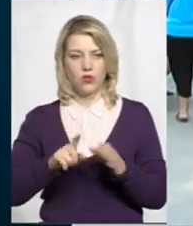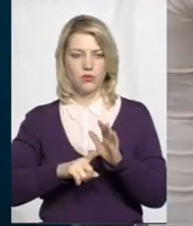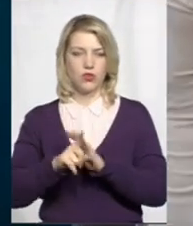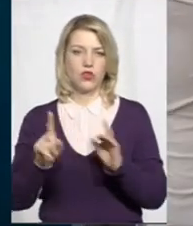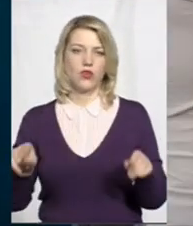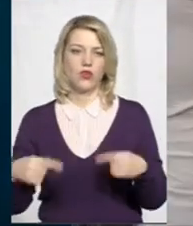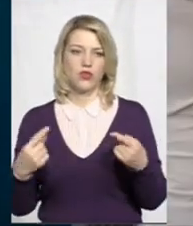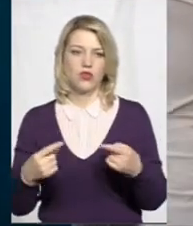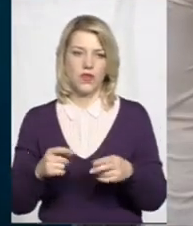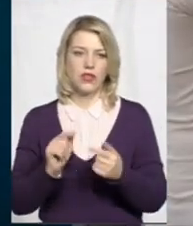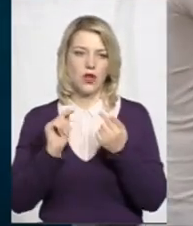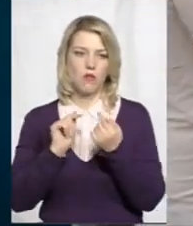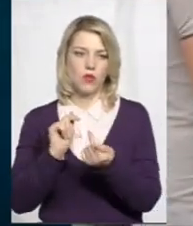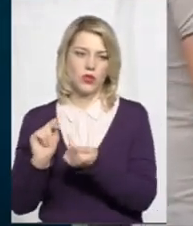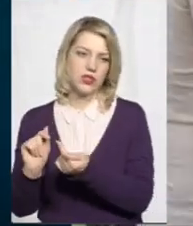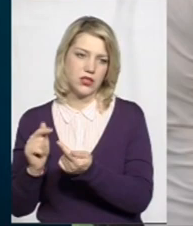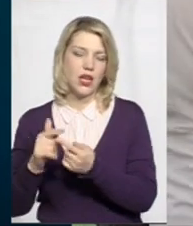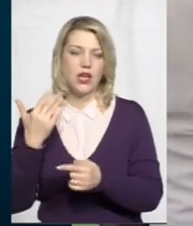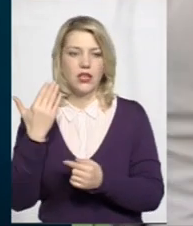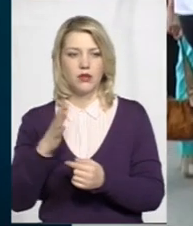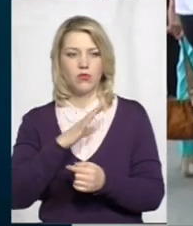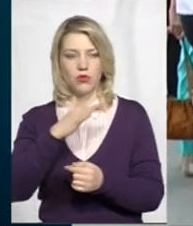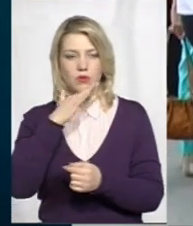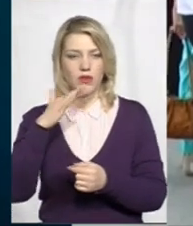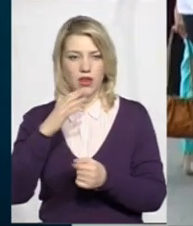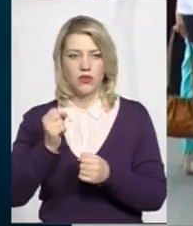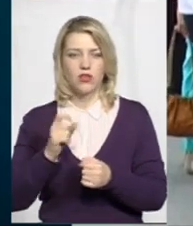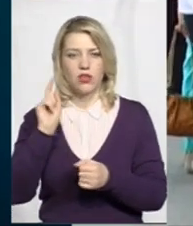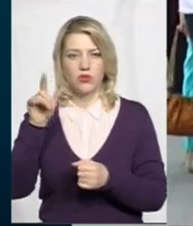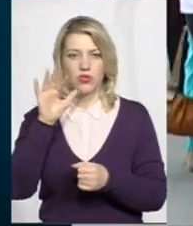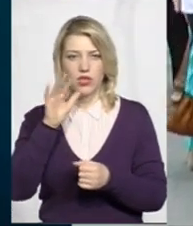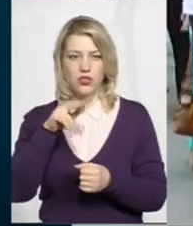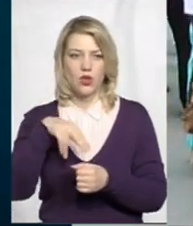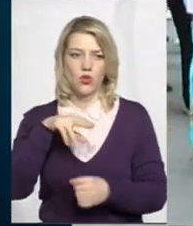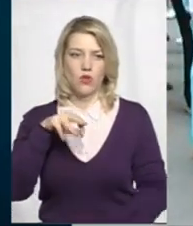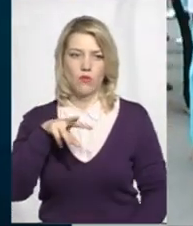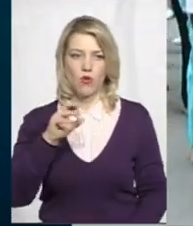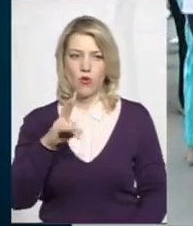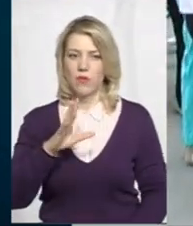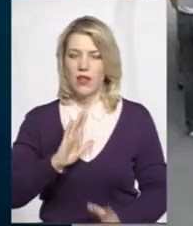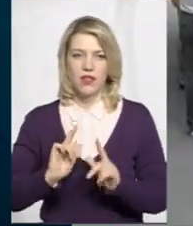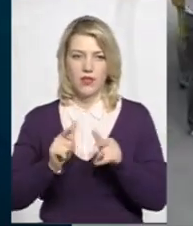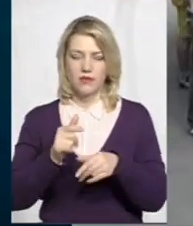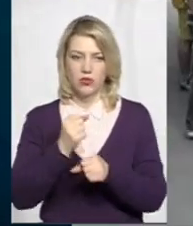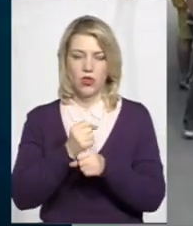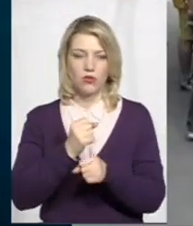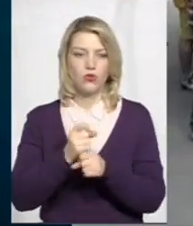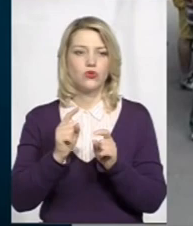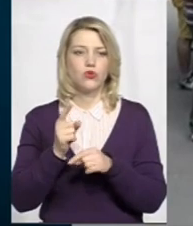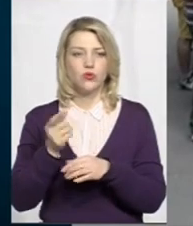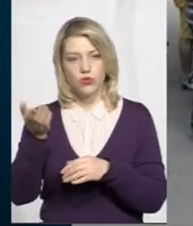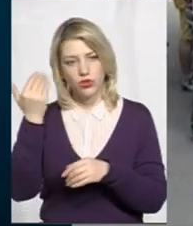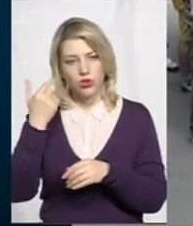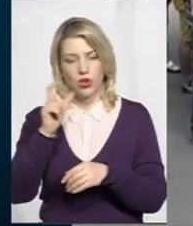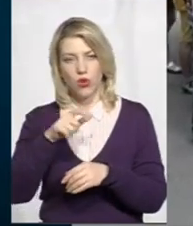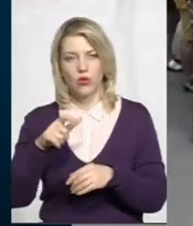почали організовувати протести. Їх була низка. На той час Домком ще не взявся до роботи. От чому тоді люди